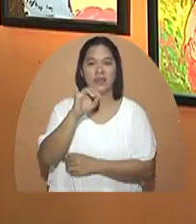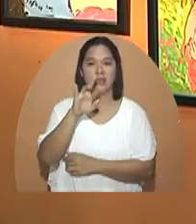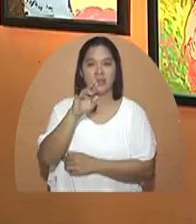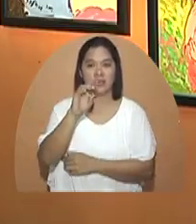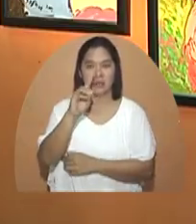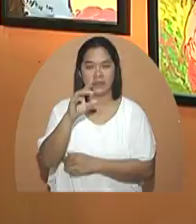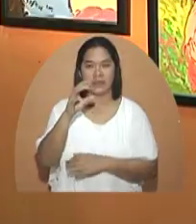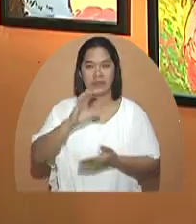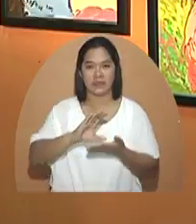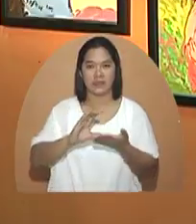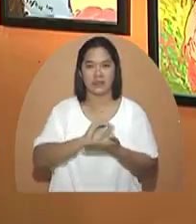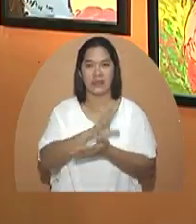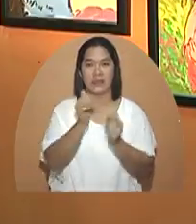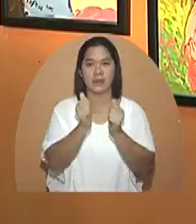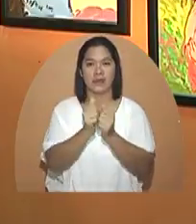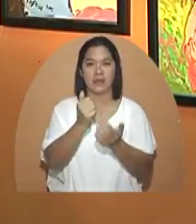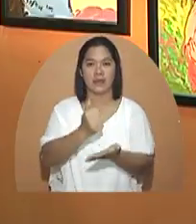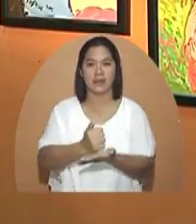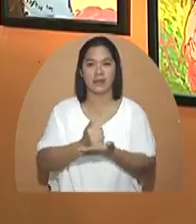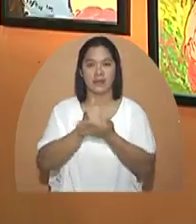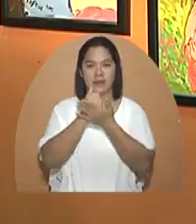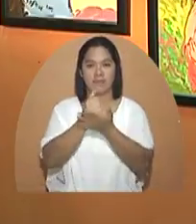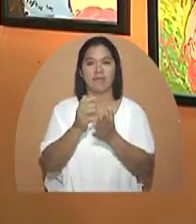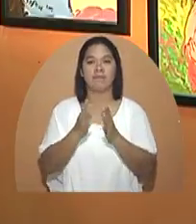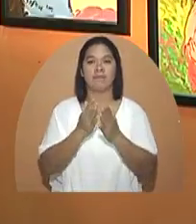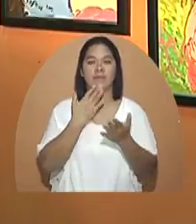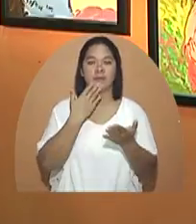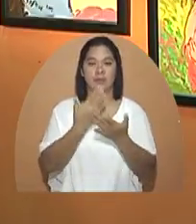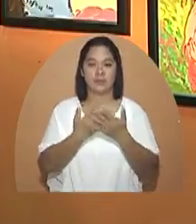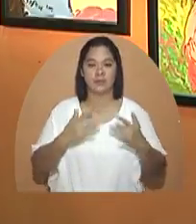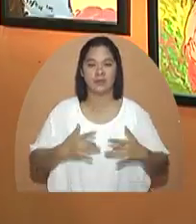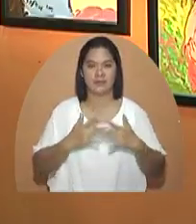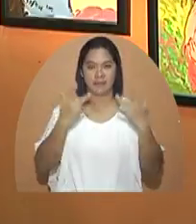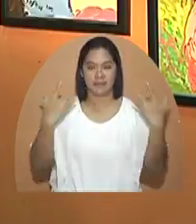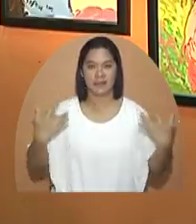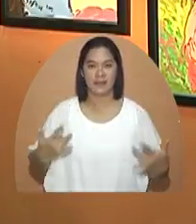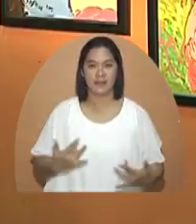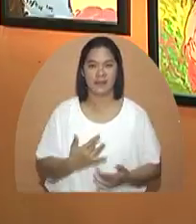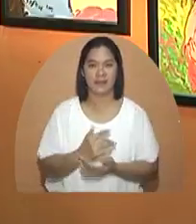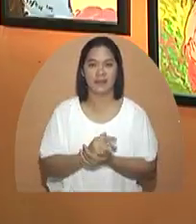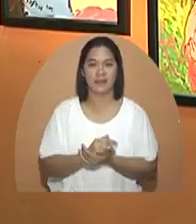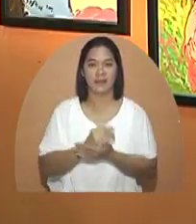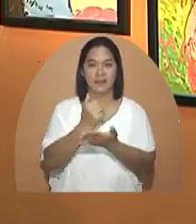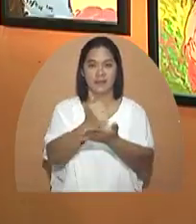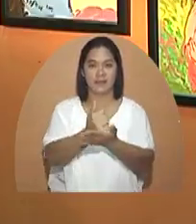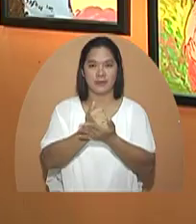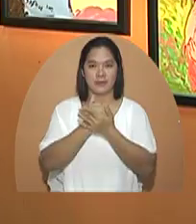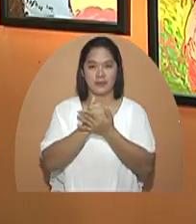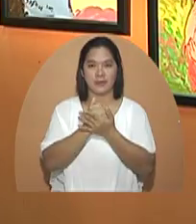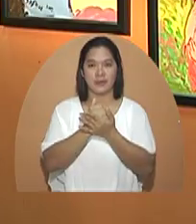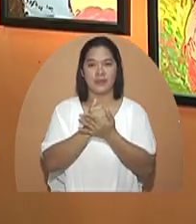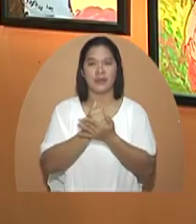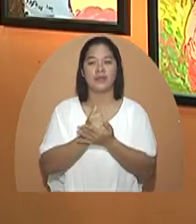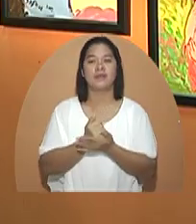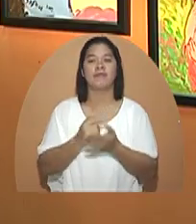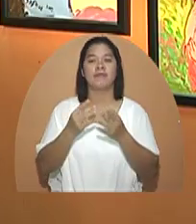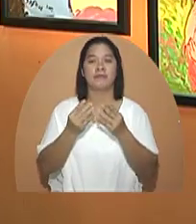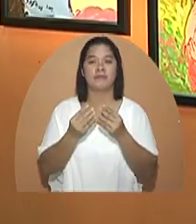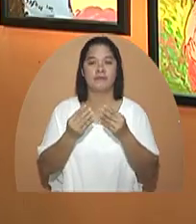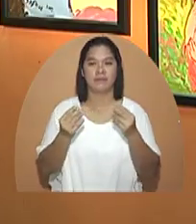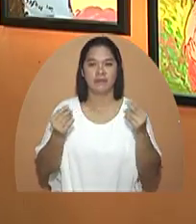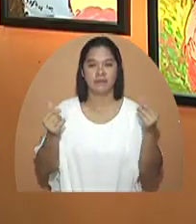cancer. Sa tulong na rin ng mga mayroong mabubuti at magagandang puso na tumulong para sa kanyang